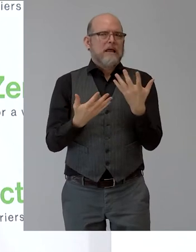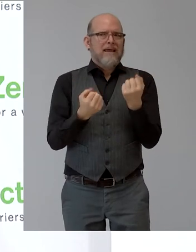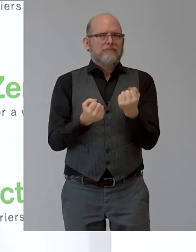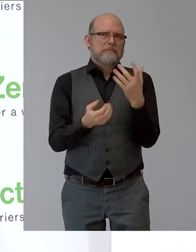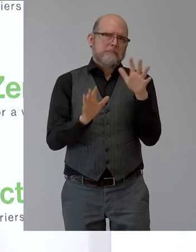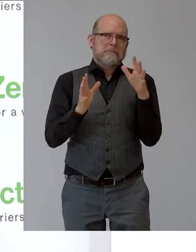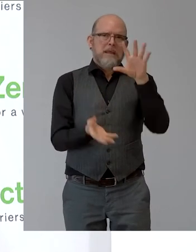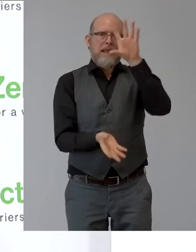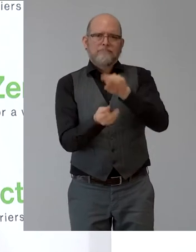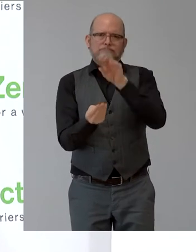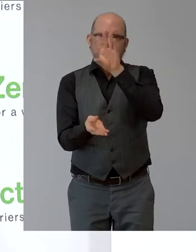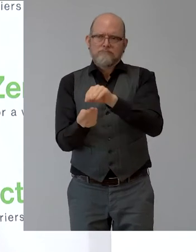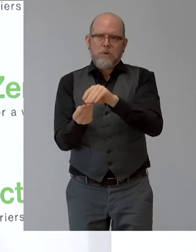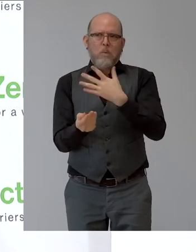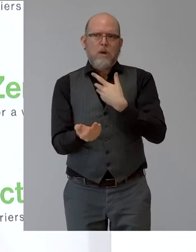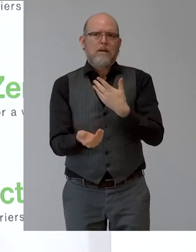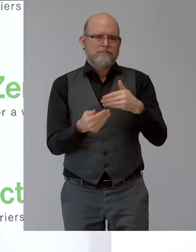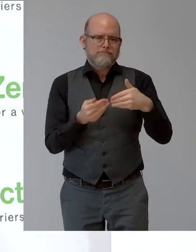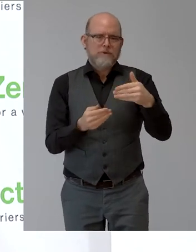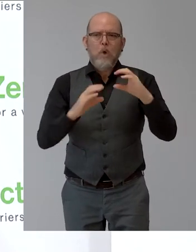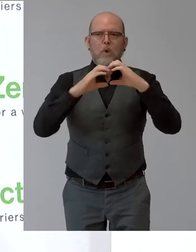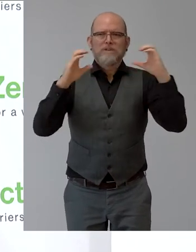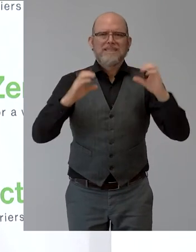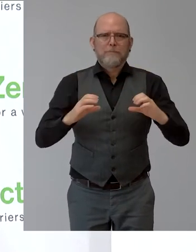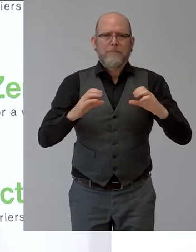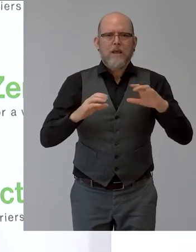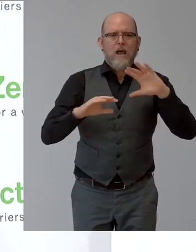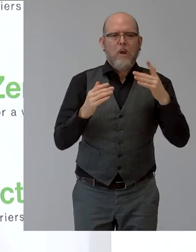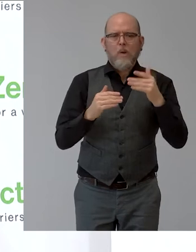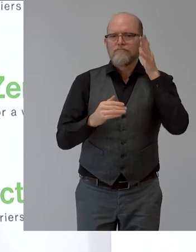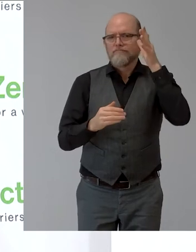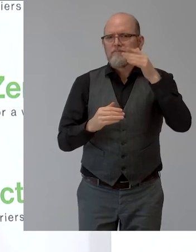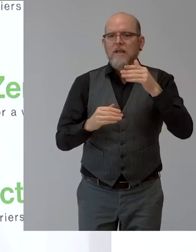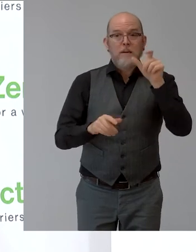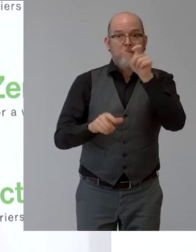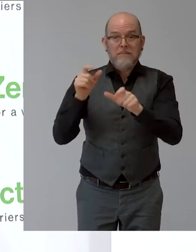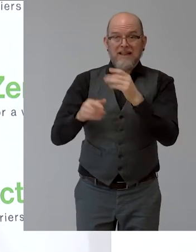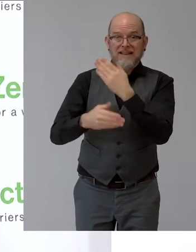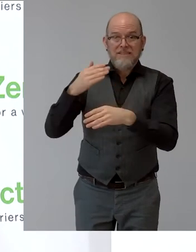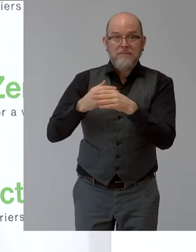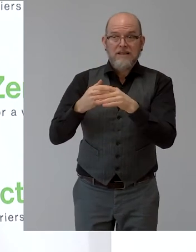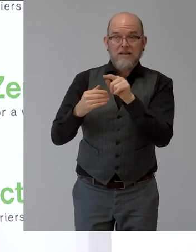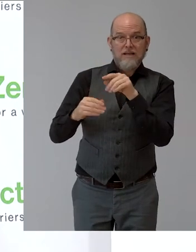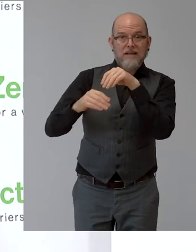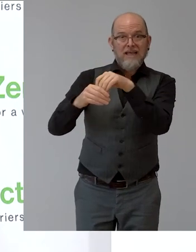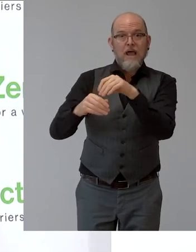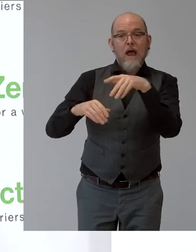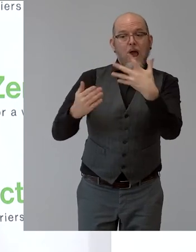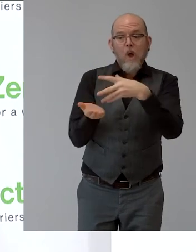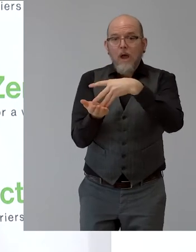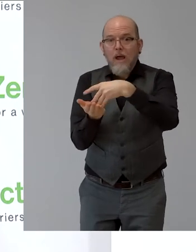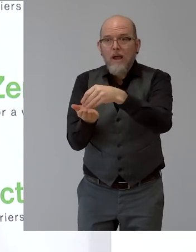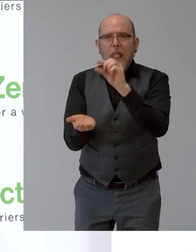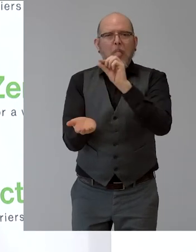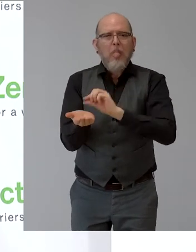mit Behinderungen, die in diesen Werkstätten tätig sind, Lohn statt Taschengeld ermöglichen kann. Damit verbunden auch eine eigenständige